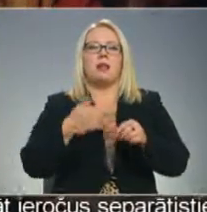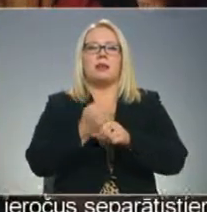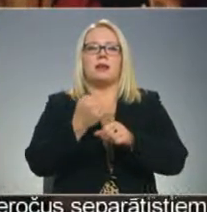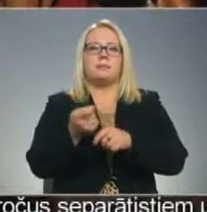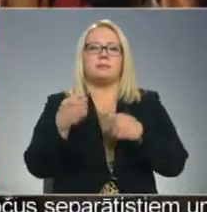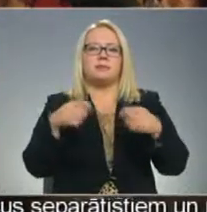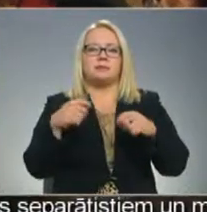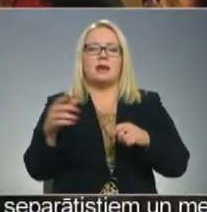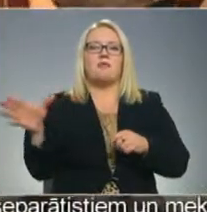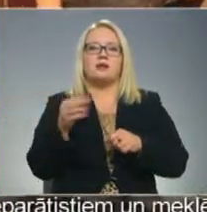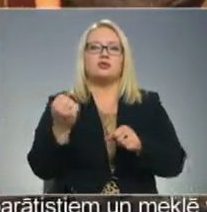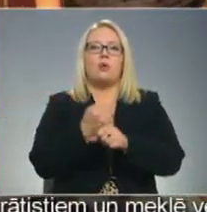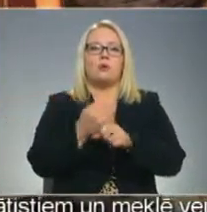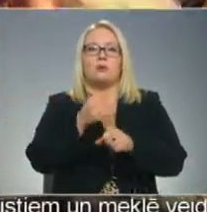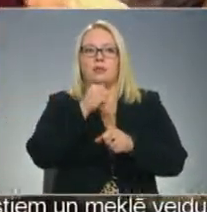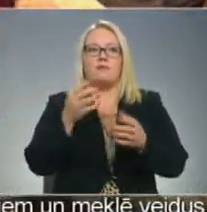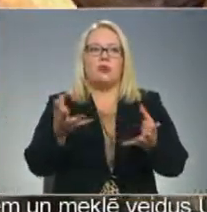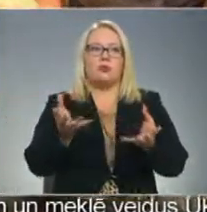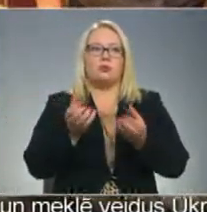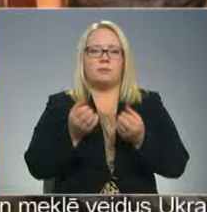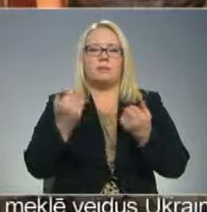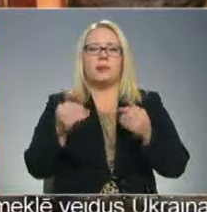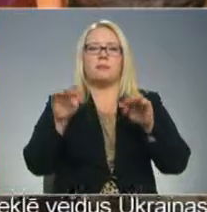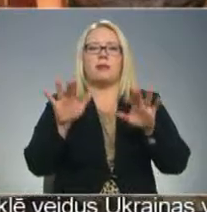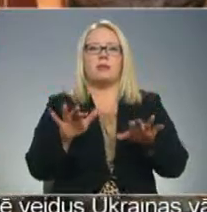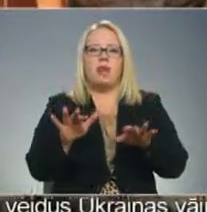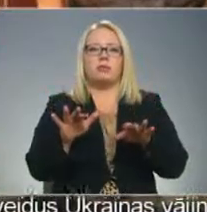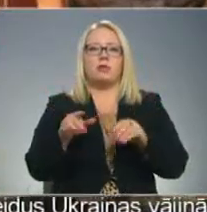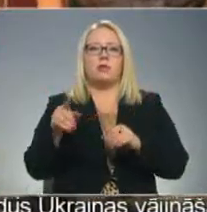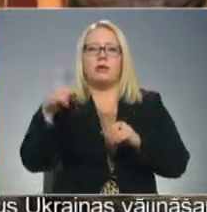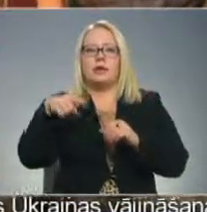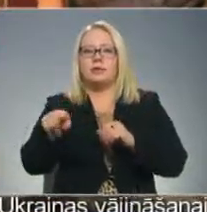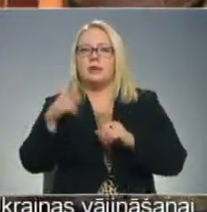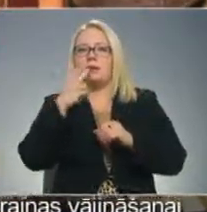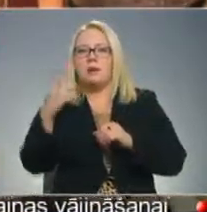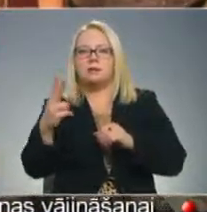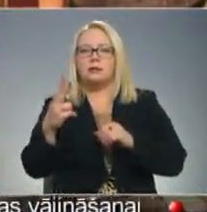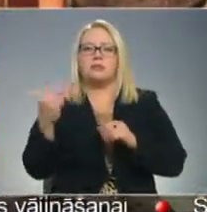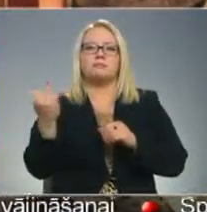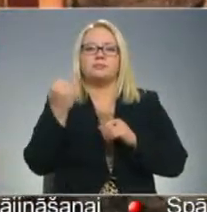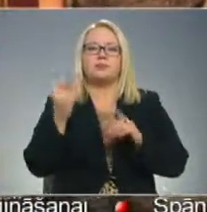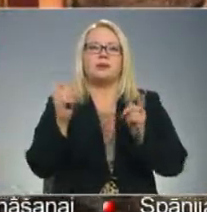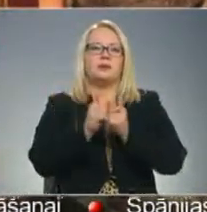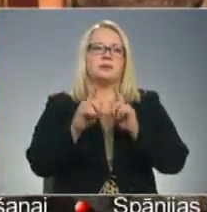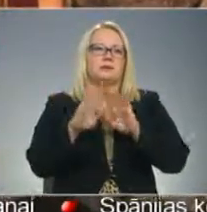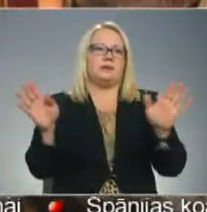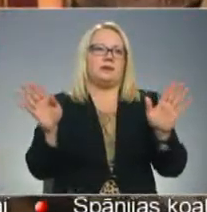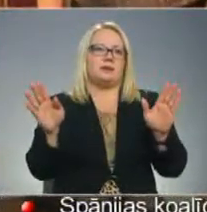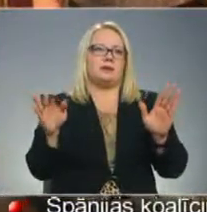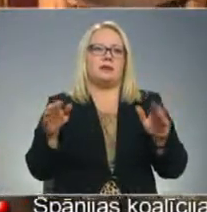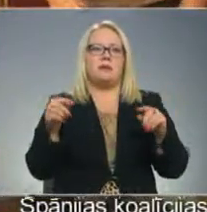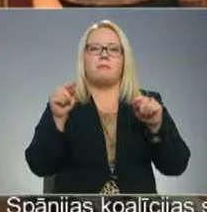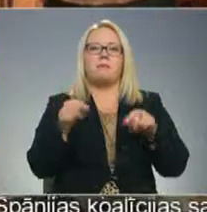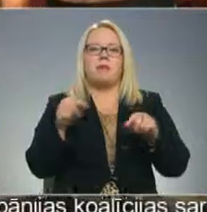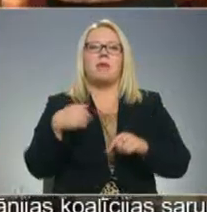nodarbībās nemaz nevar uzņemt. Es tagad to datotā, es ciet tikai ieskriemu, paskatēšu to un tas ir viss, bet tev